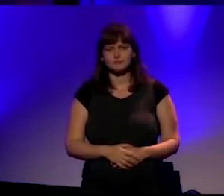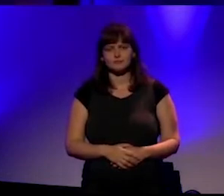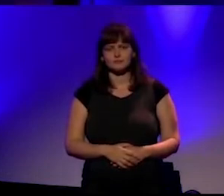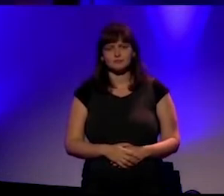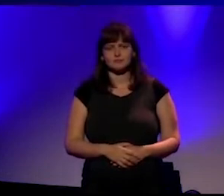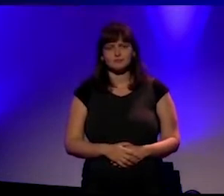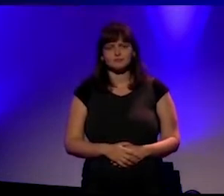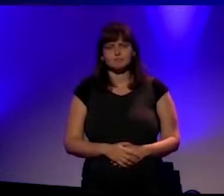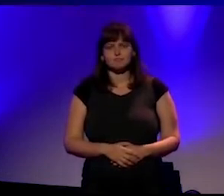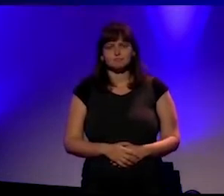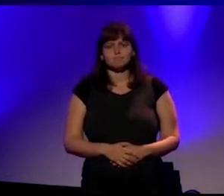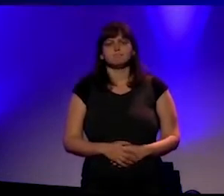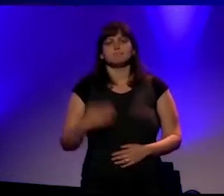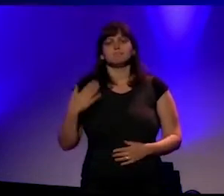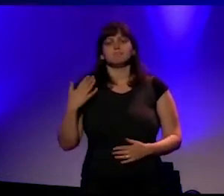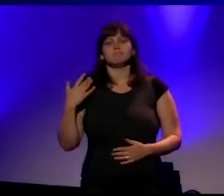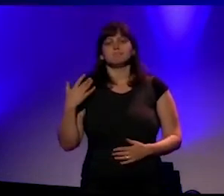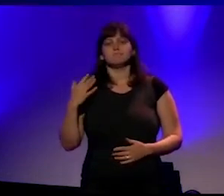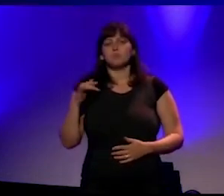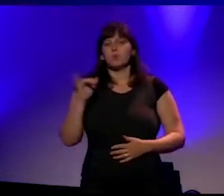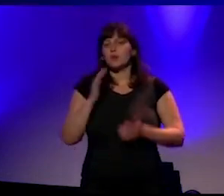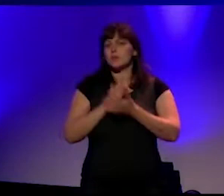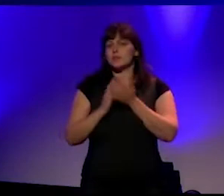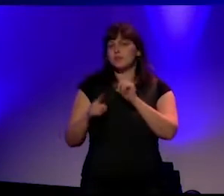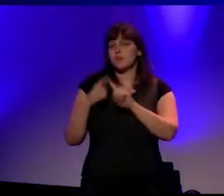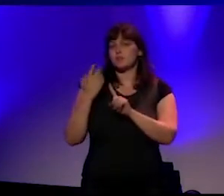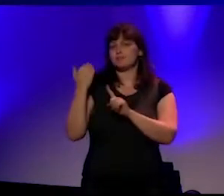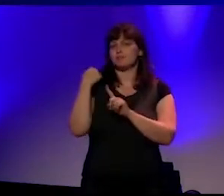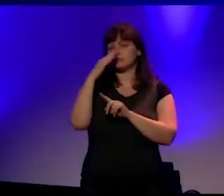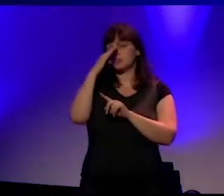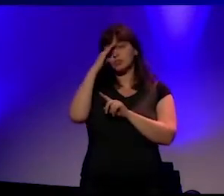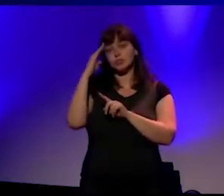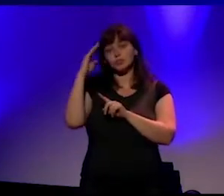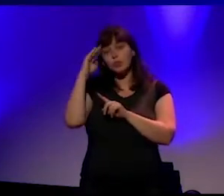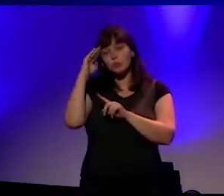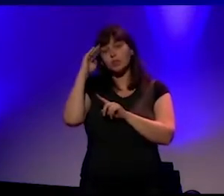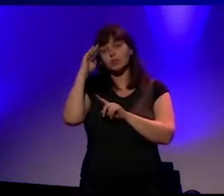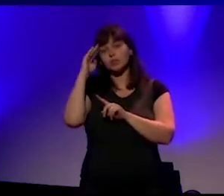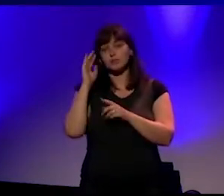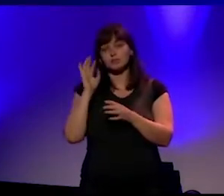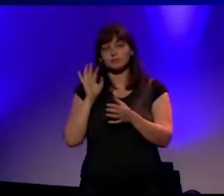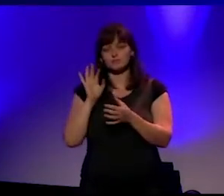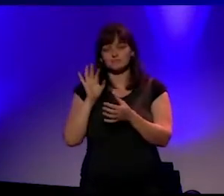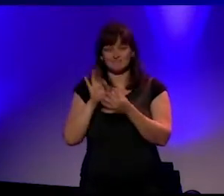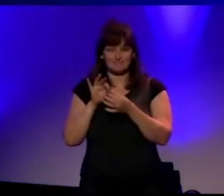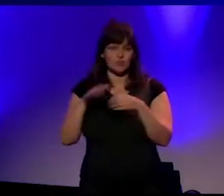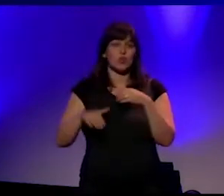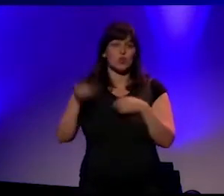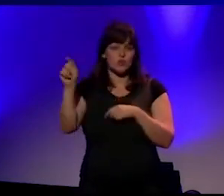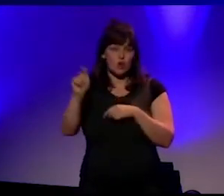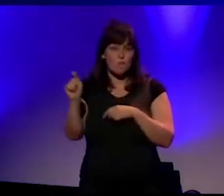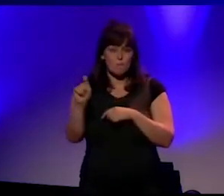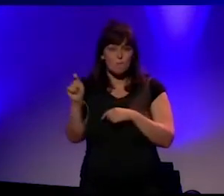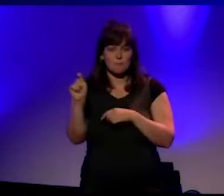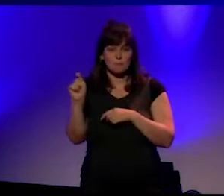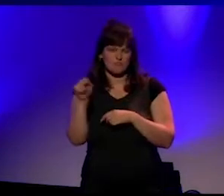Wat we gezien hebben deze zomer met reuzengom, dat is eigenlijk het punt dat ik